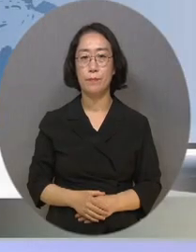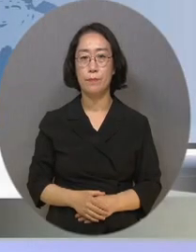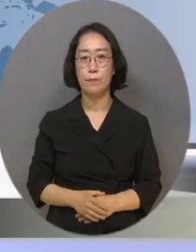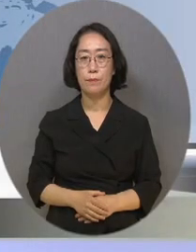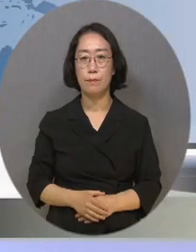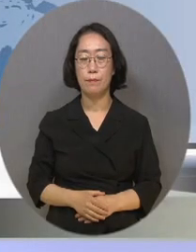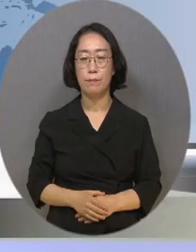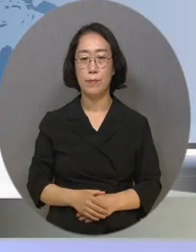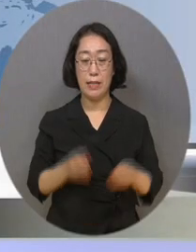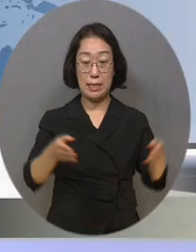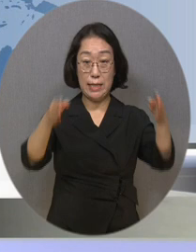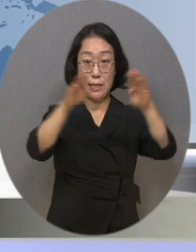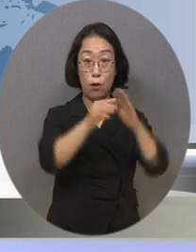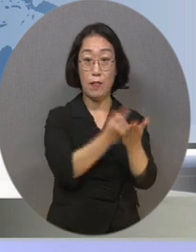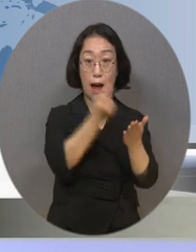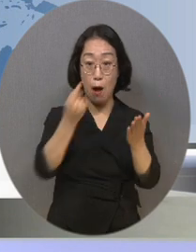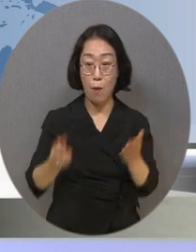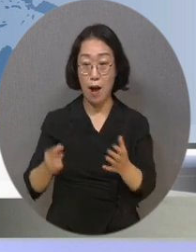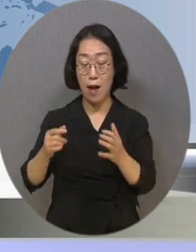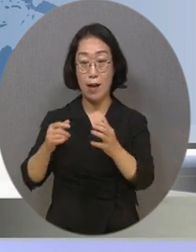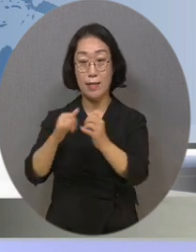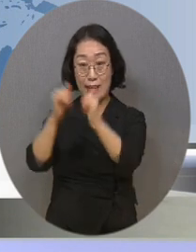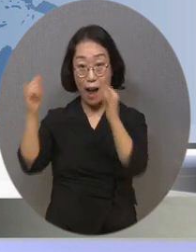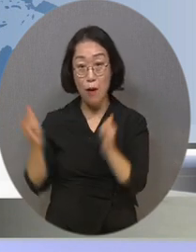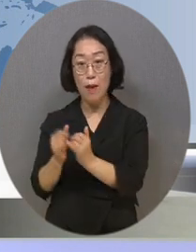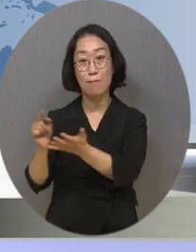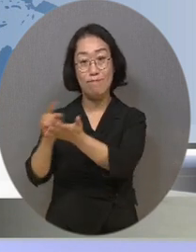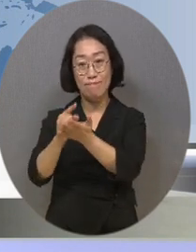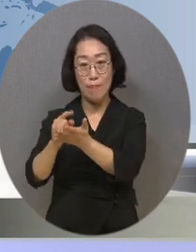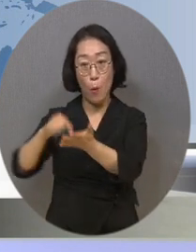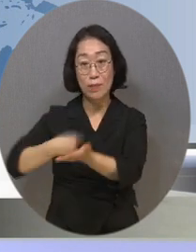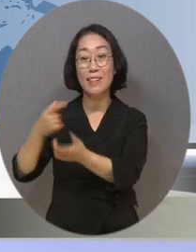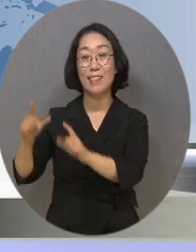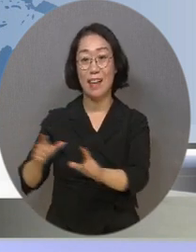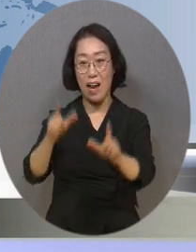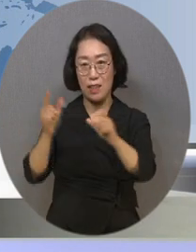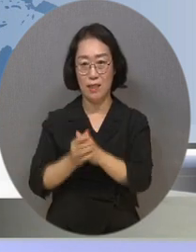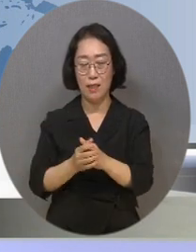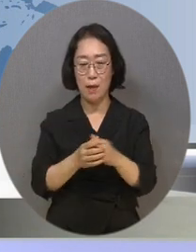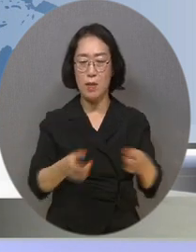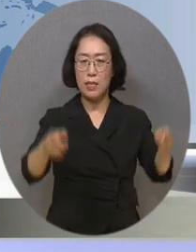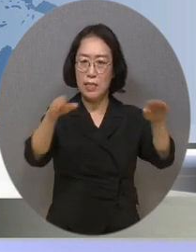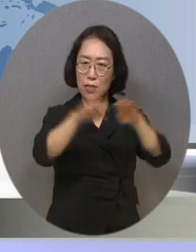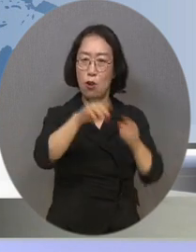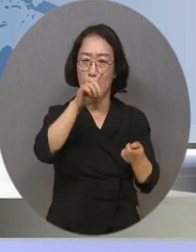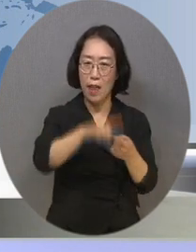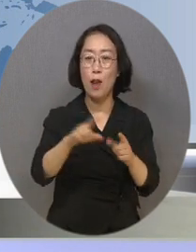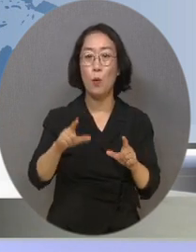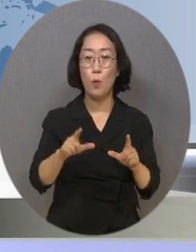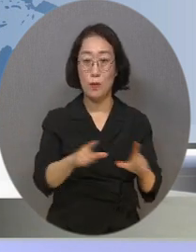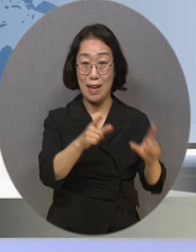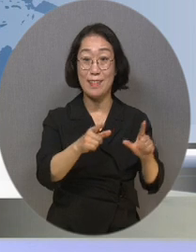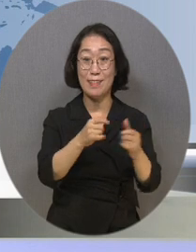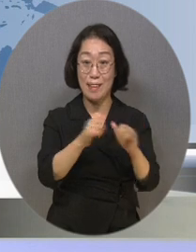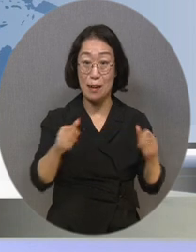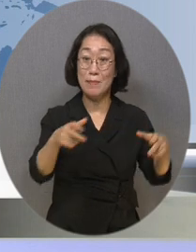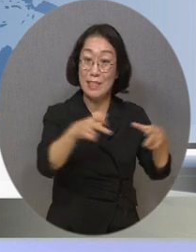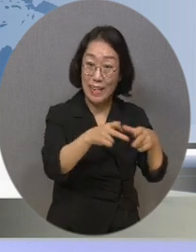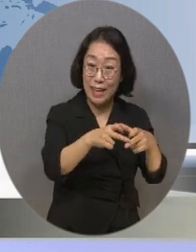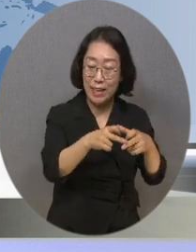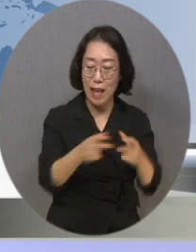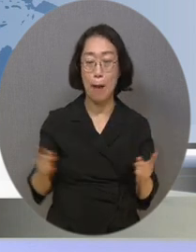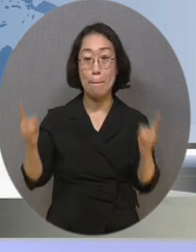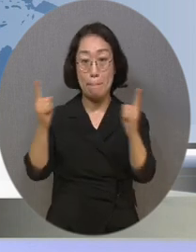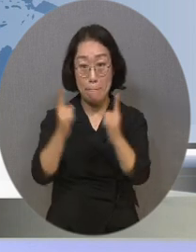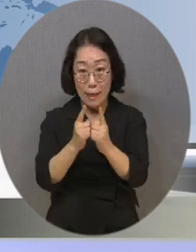시설에서 나와 지역사회에서 살아가고 있는 장애인과 시설에 거주하고 있는 장애인이 멘토 멘티가 되어 함께하는